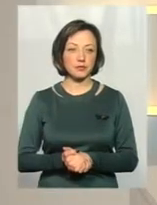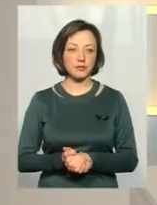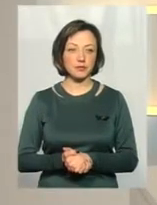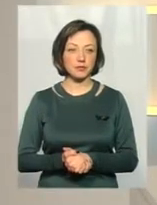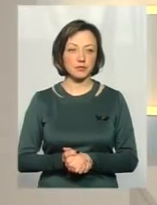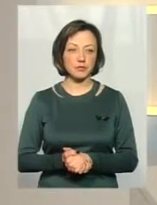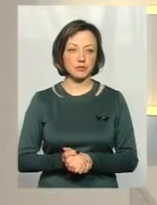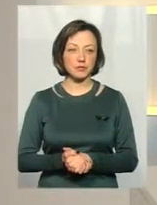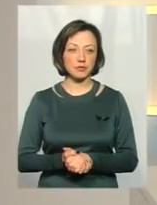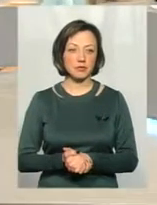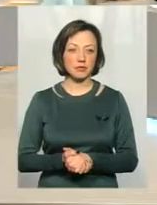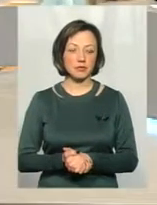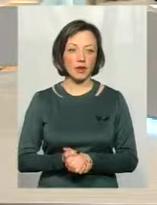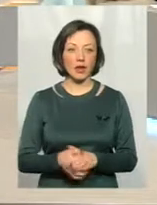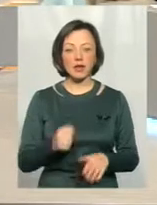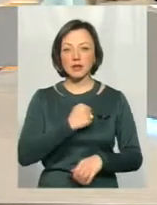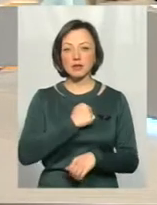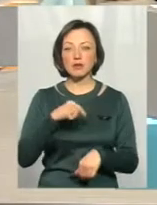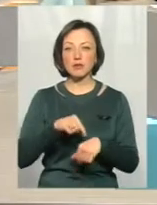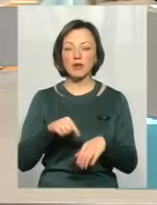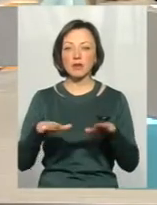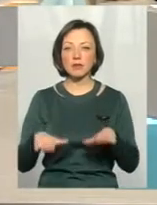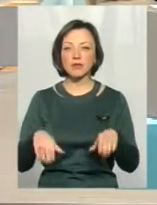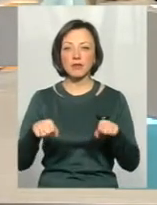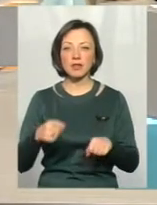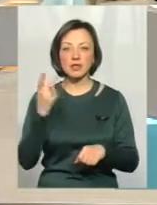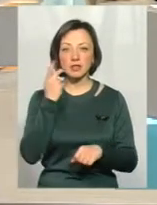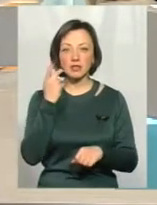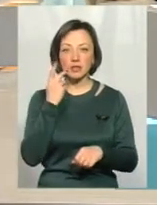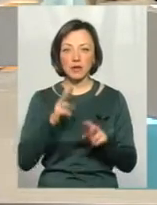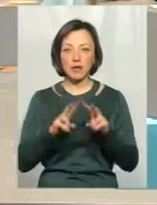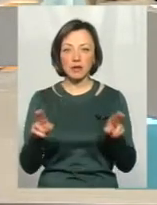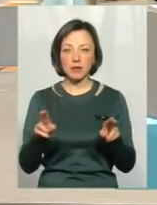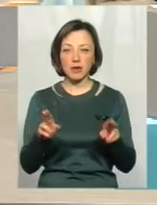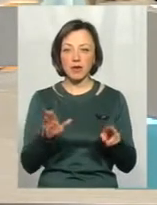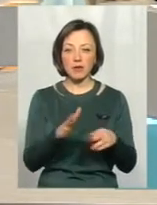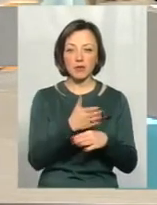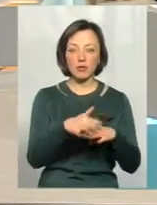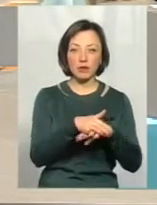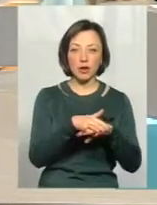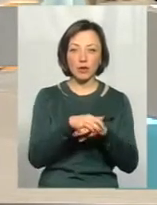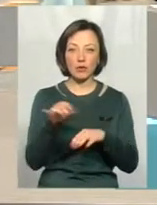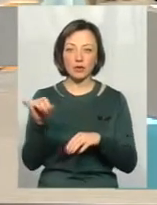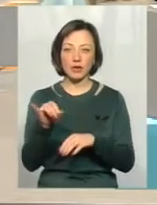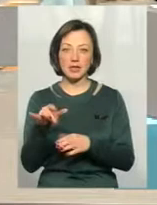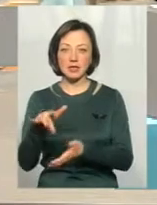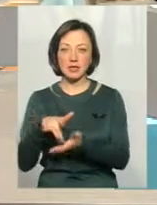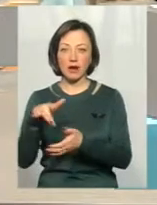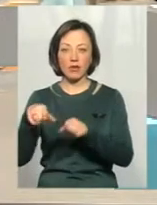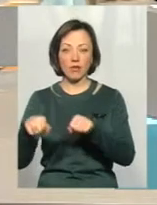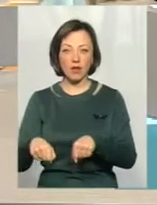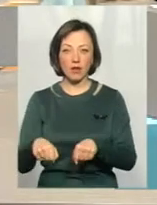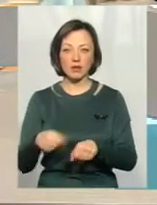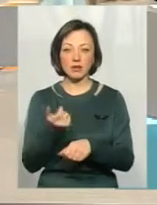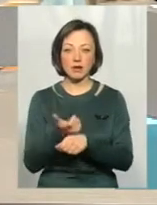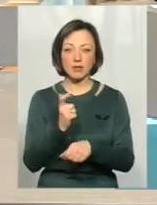Я, знаєте, ось ви щас співчуваємо місцевій владі в тому розумінні, що вона завжди як буфер між народом і, так би мовити, центральною владою.